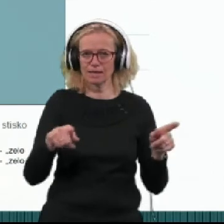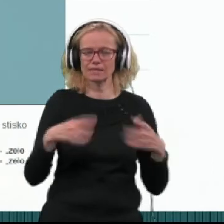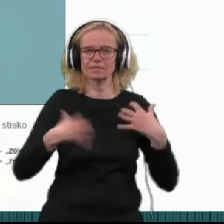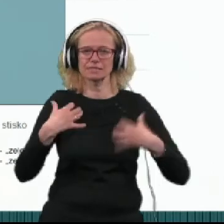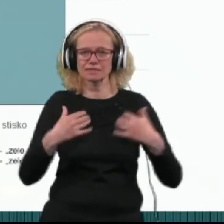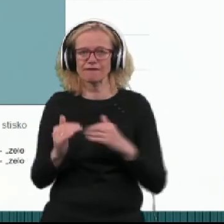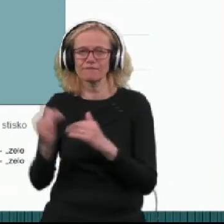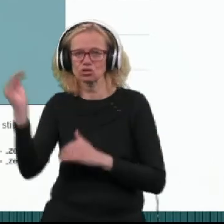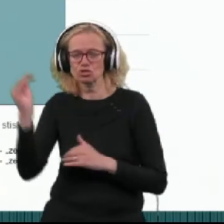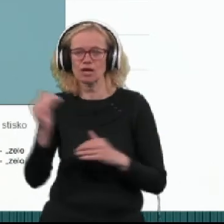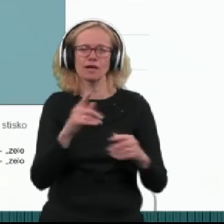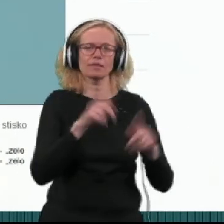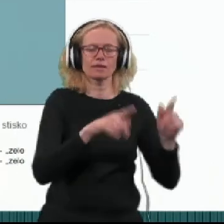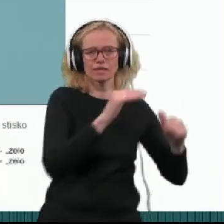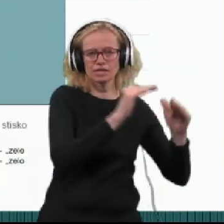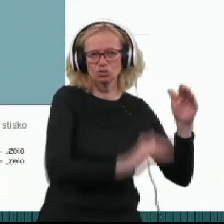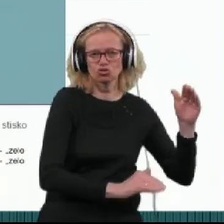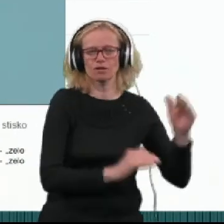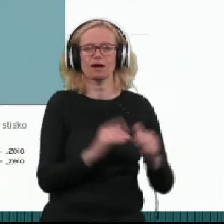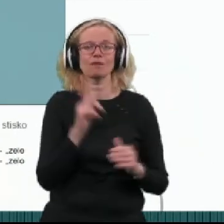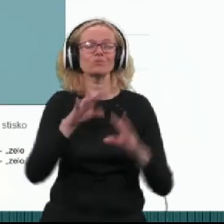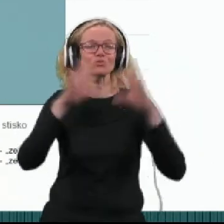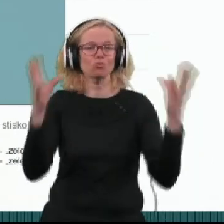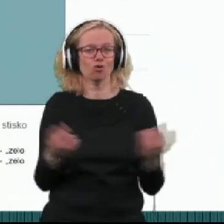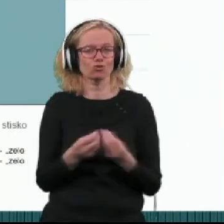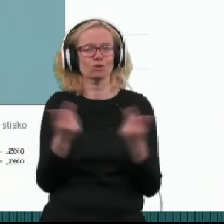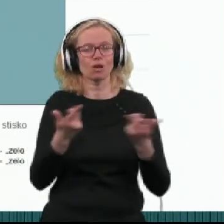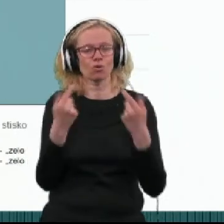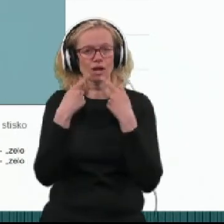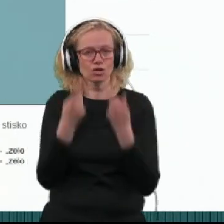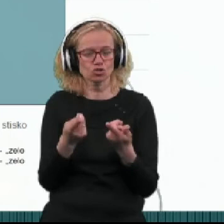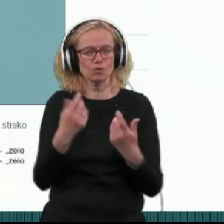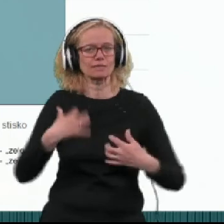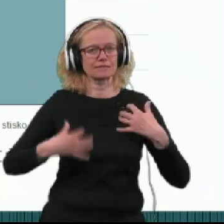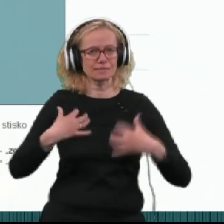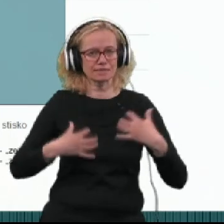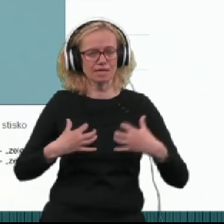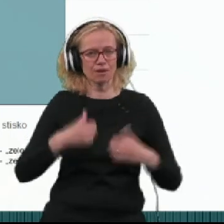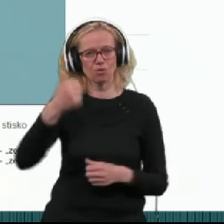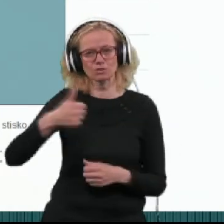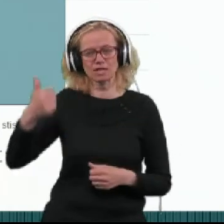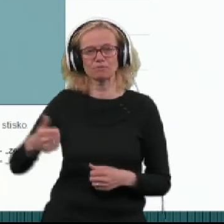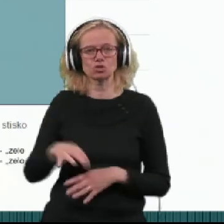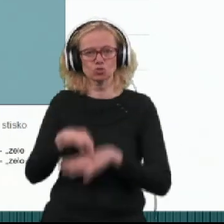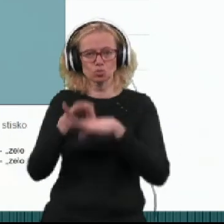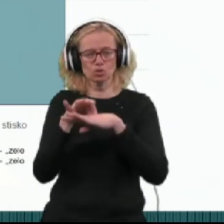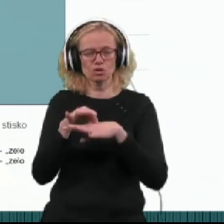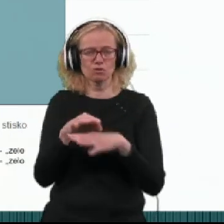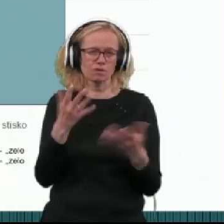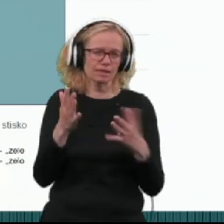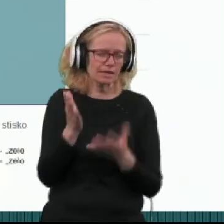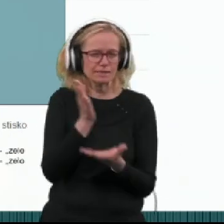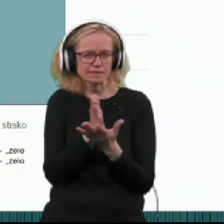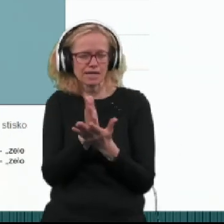stiske više, pri drugih nižje, vendar v splošnem lahko rečemo, da je stiska, ki jo posamezniki čutijo, nekje